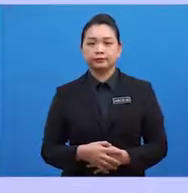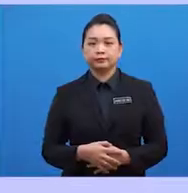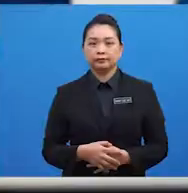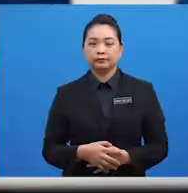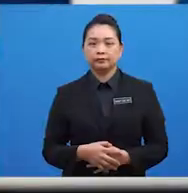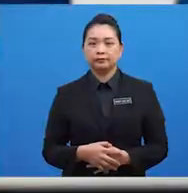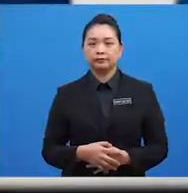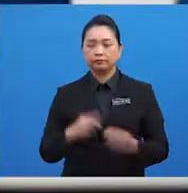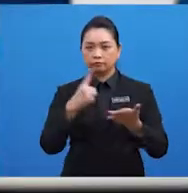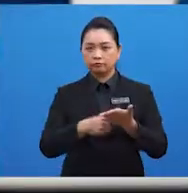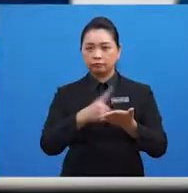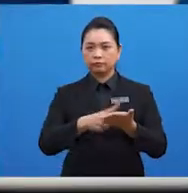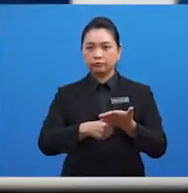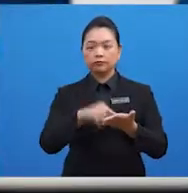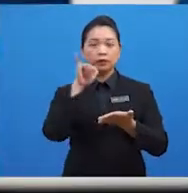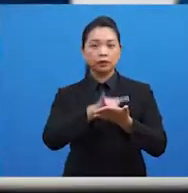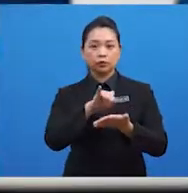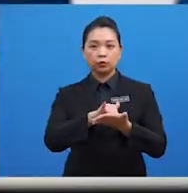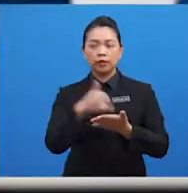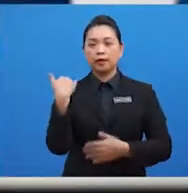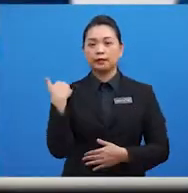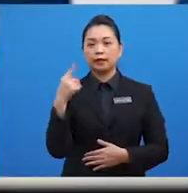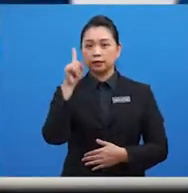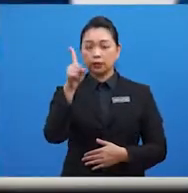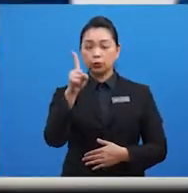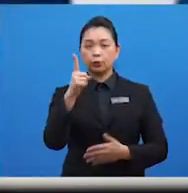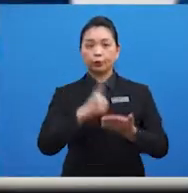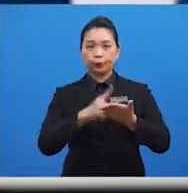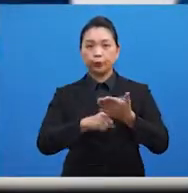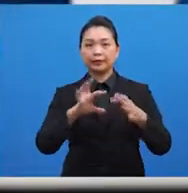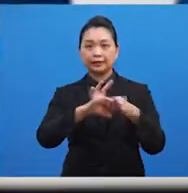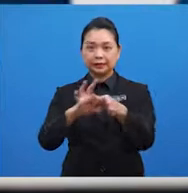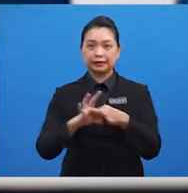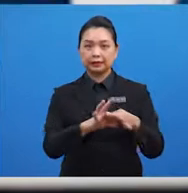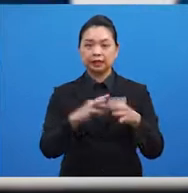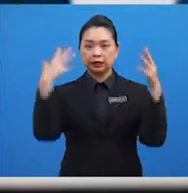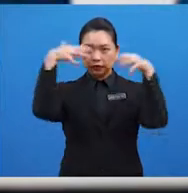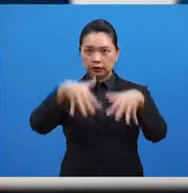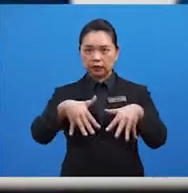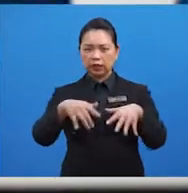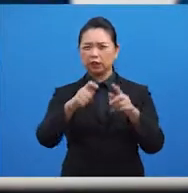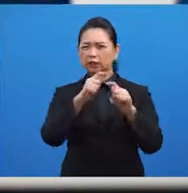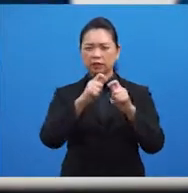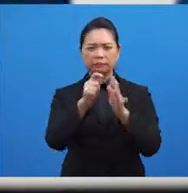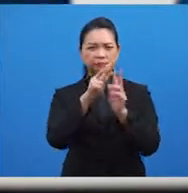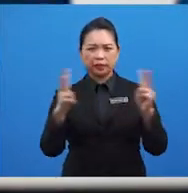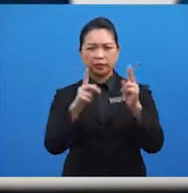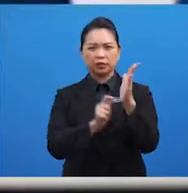Sidang Kemuncak ASEAN merupakan satu forum kerjasama ASEAN yang tertinggi.